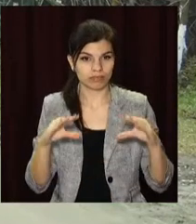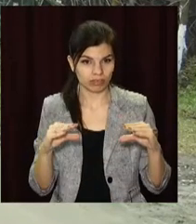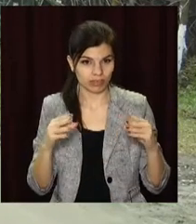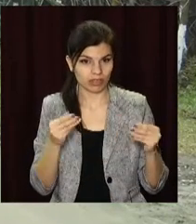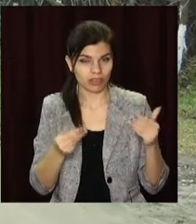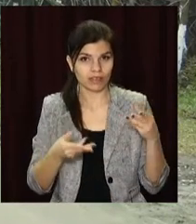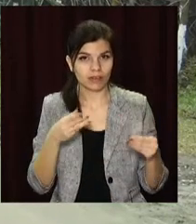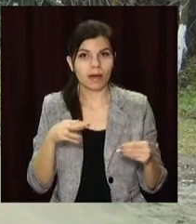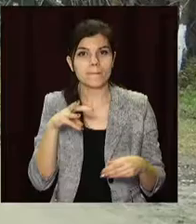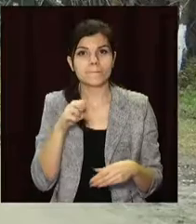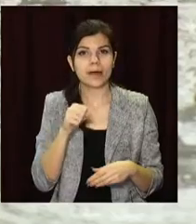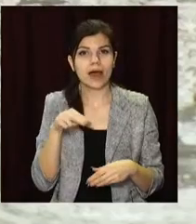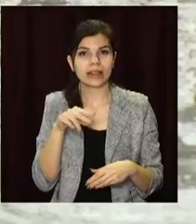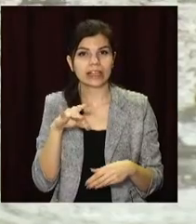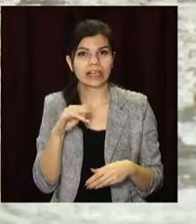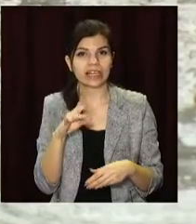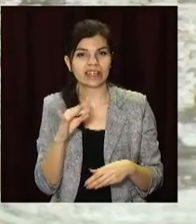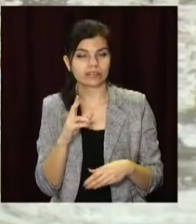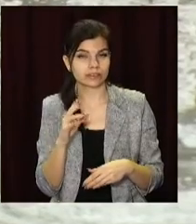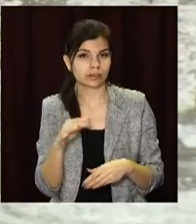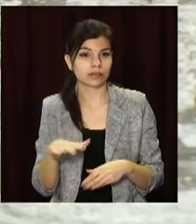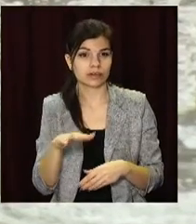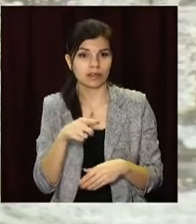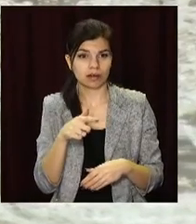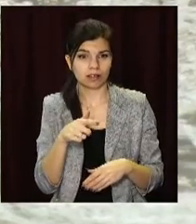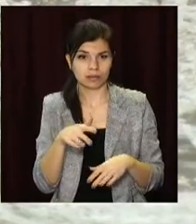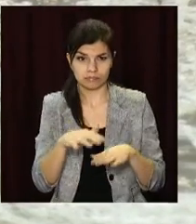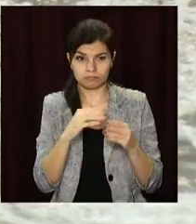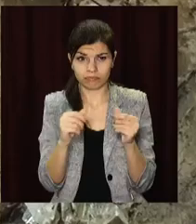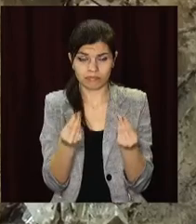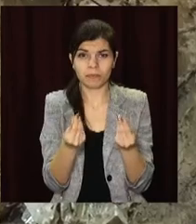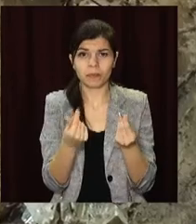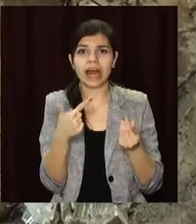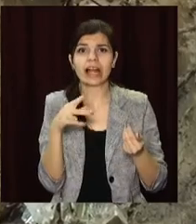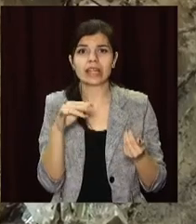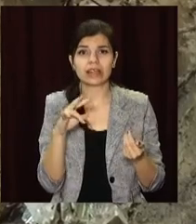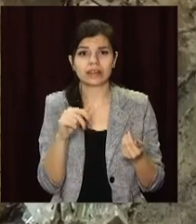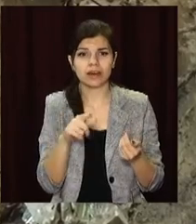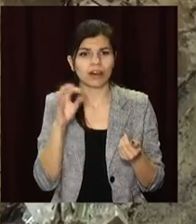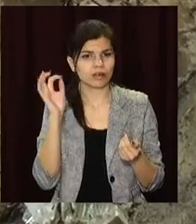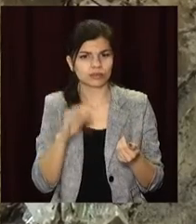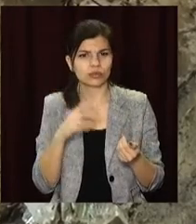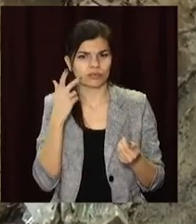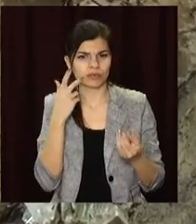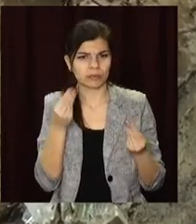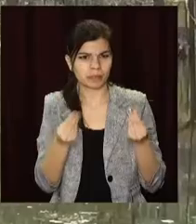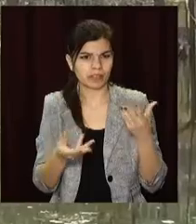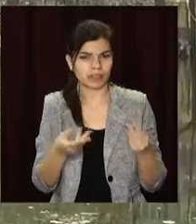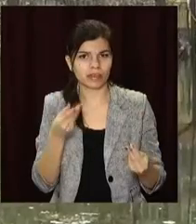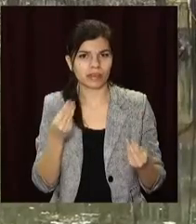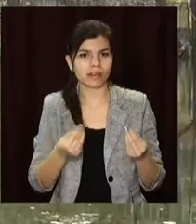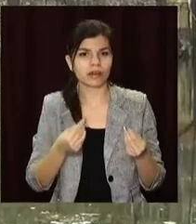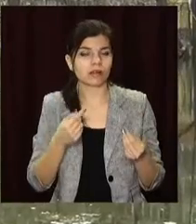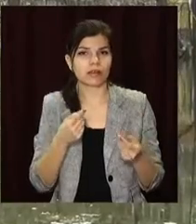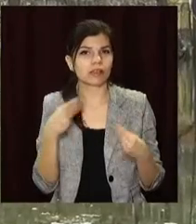центрі на Мандриківській, зітхає. Глиняні потоки тут стали нерідкісним явищем. Постійні суви, а відтак засмічення ґрунту